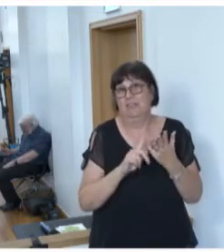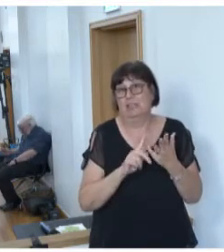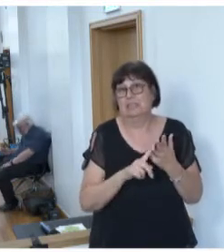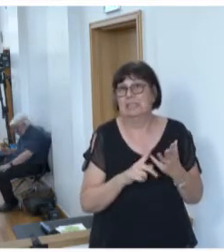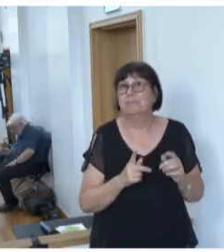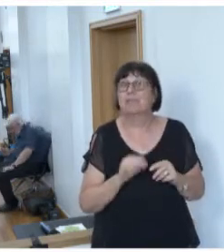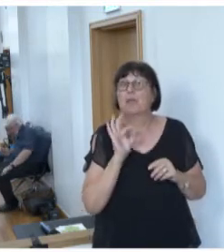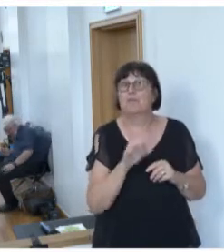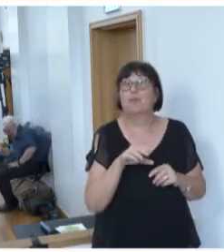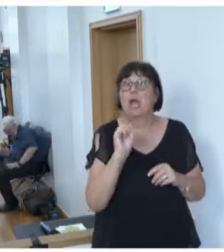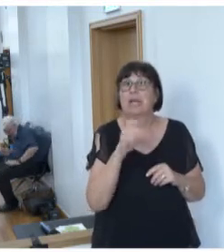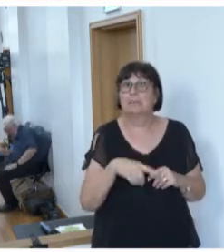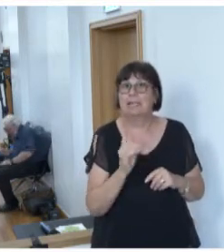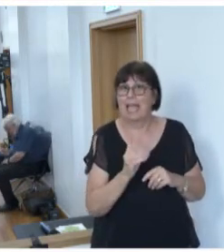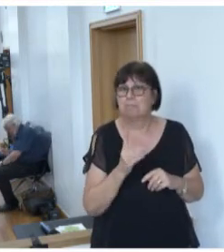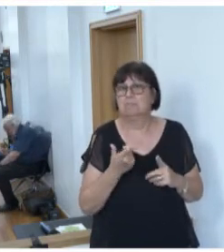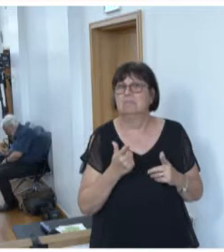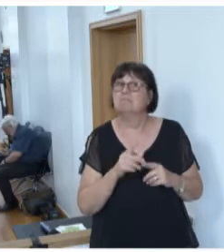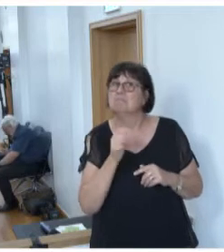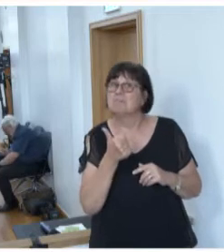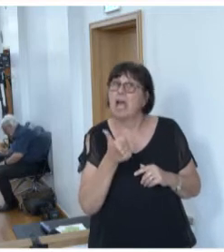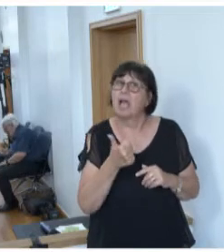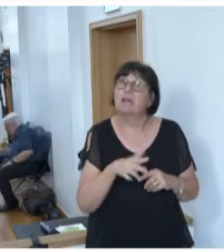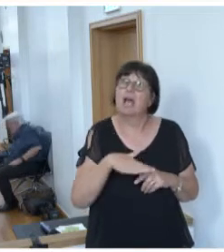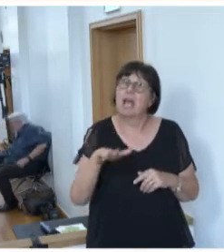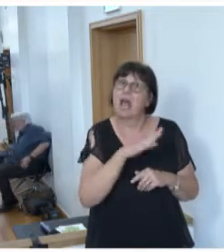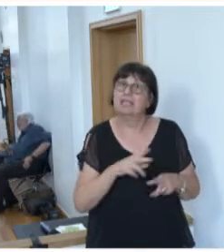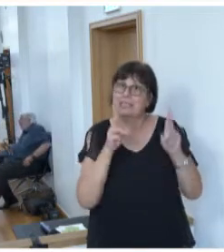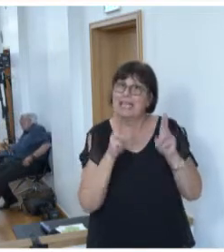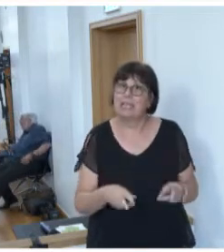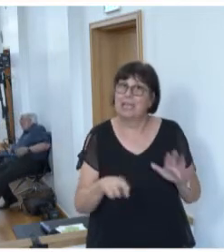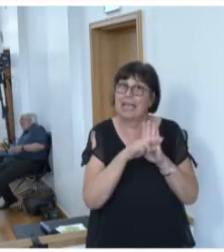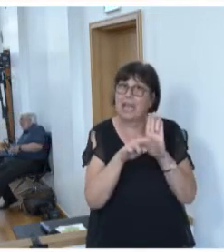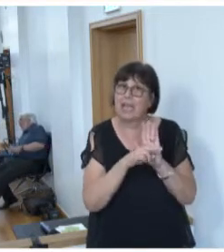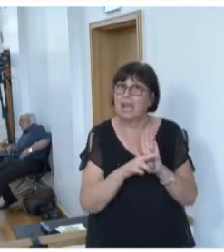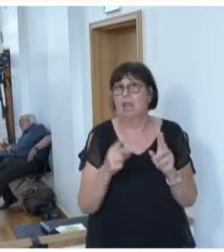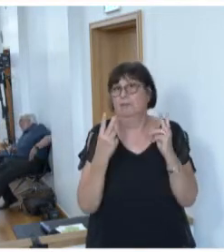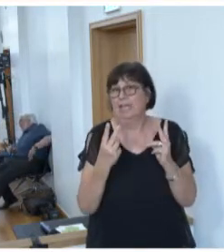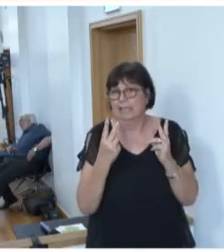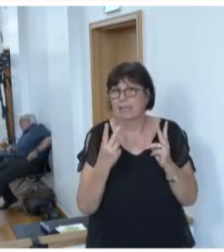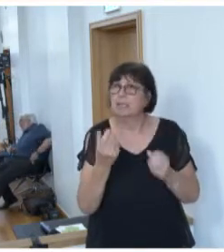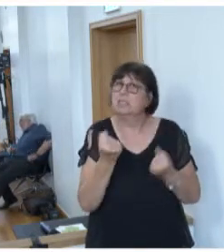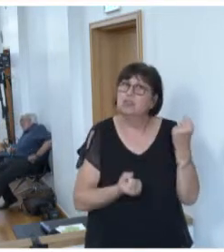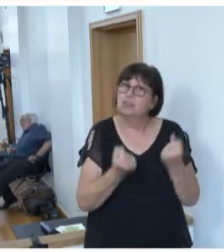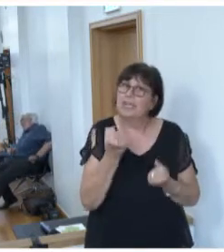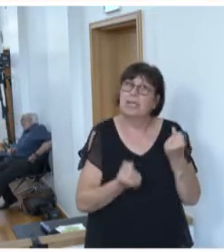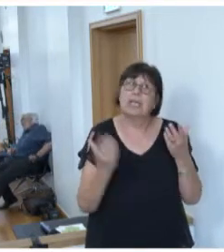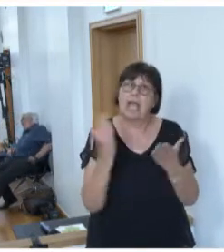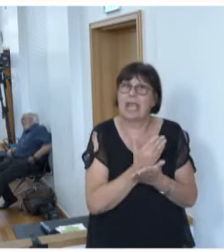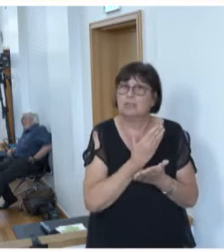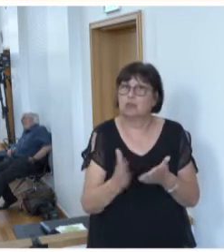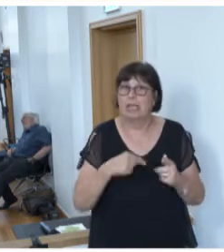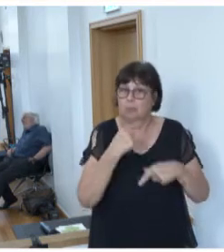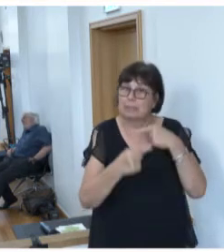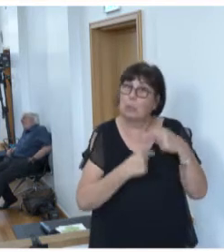Für die SPD-Fraktion wäre bei einer landesrechtlichen Regelung entscheidend, dass der schwierige Entscheidungsprozess von